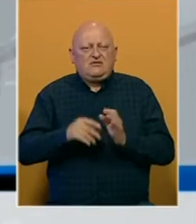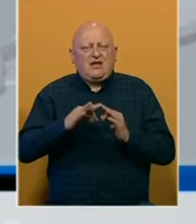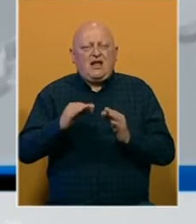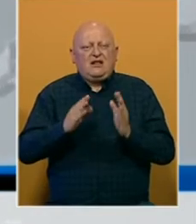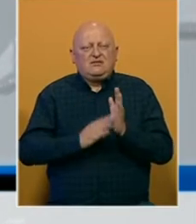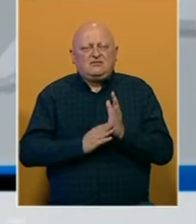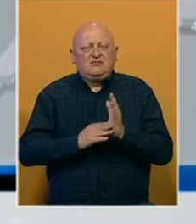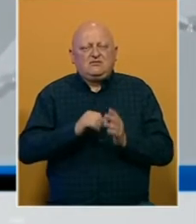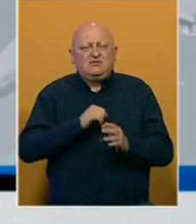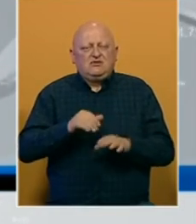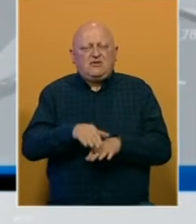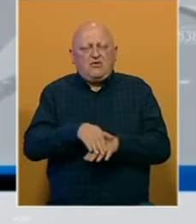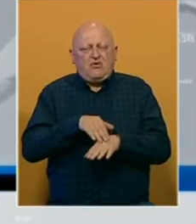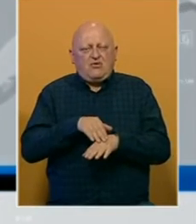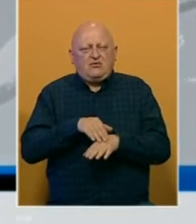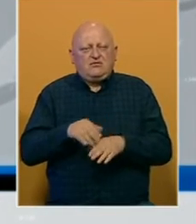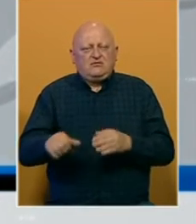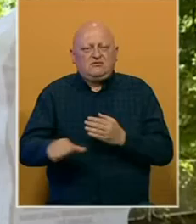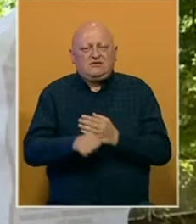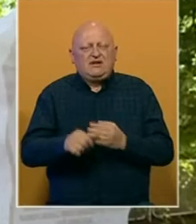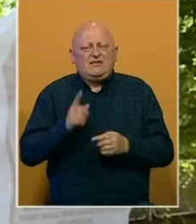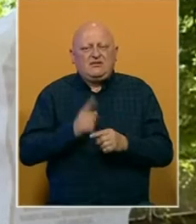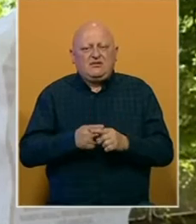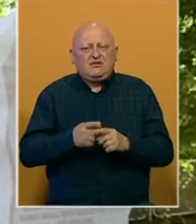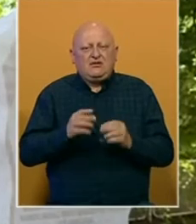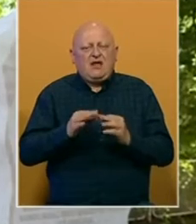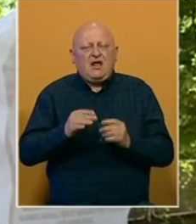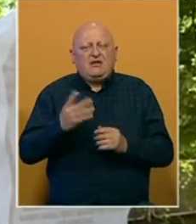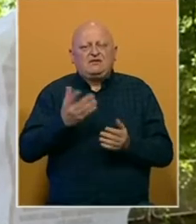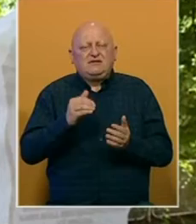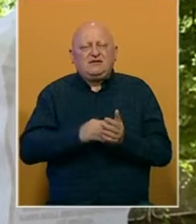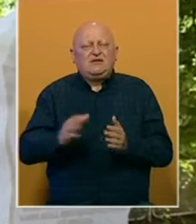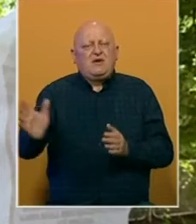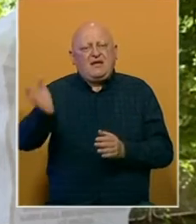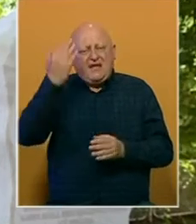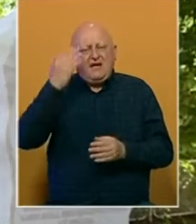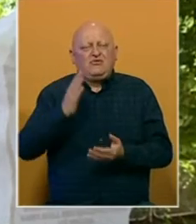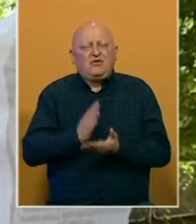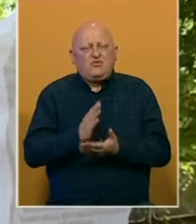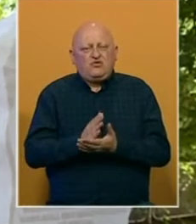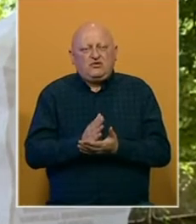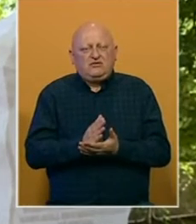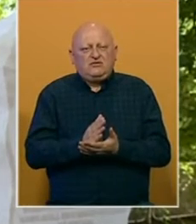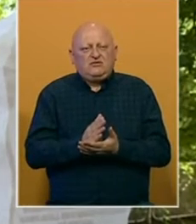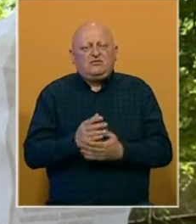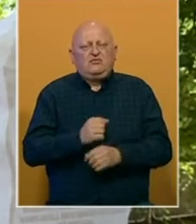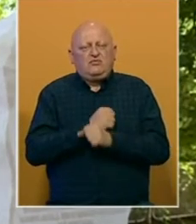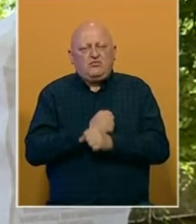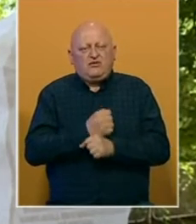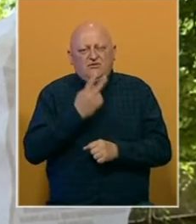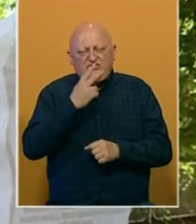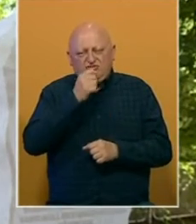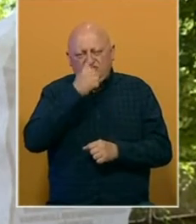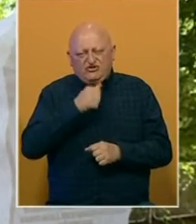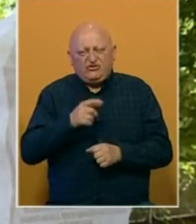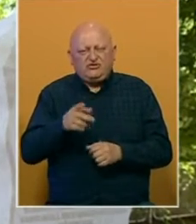Mutap od samog početka sakriva istinu. Alisa je tamo gdje je trebala davno da bude, u pritvoru i vidjet ćemo šta